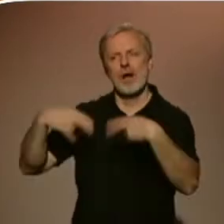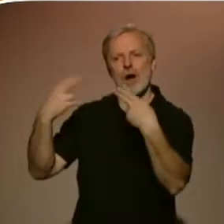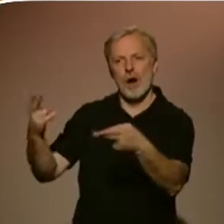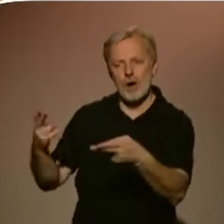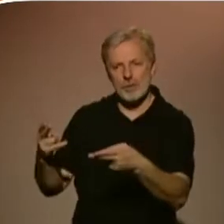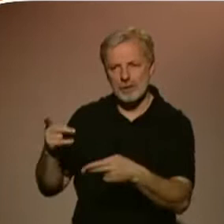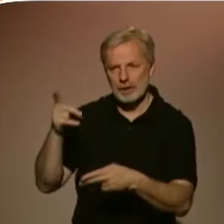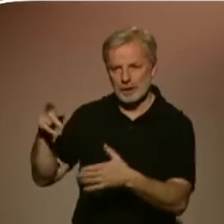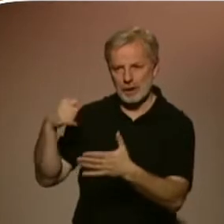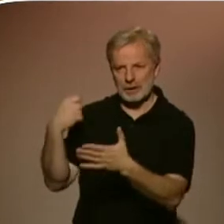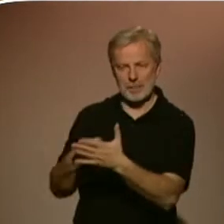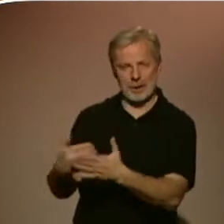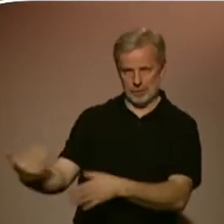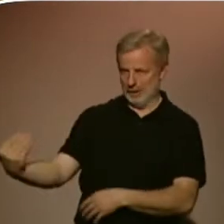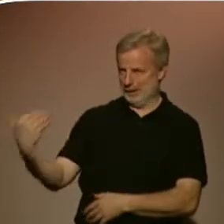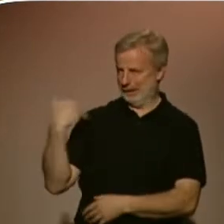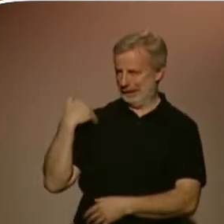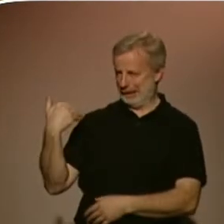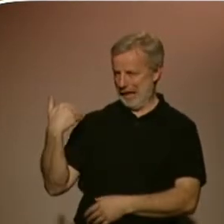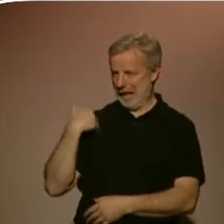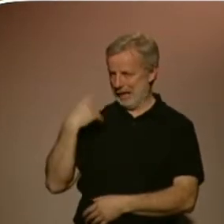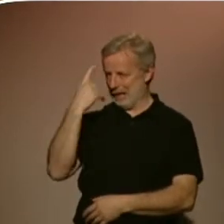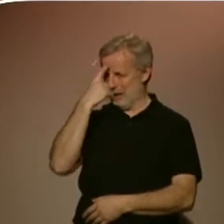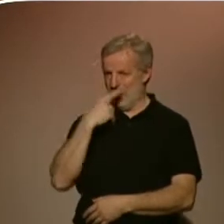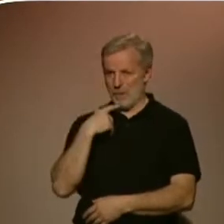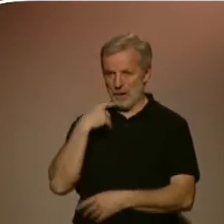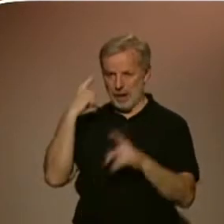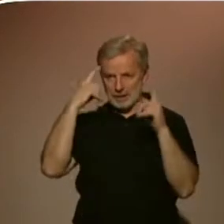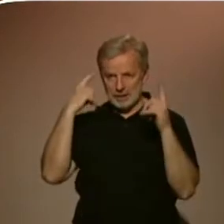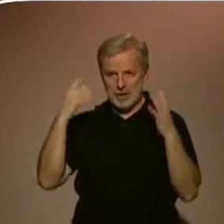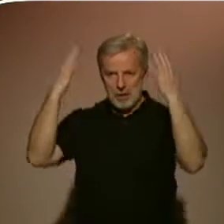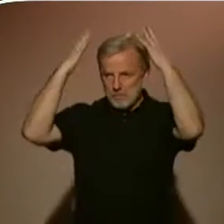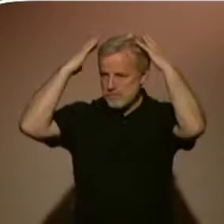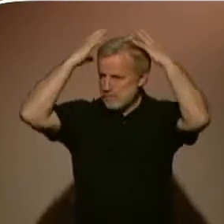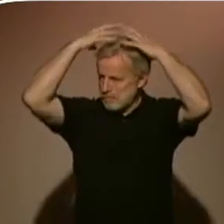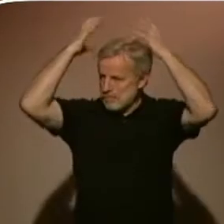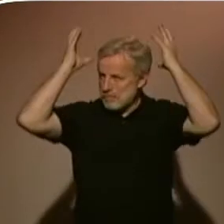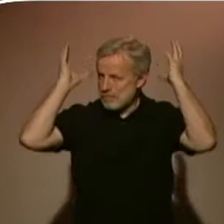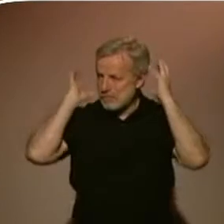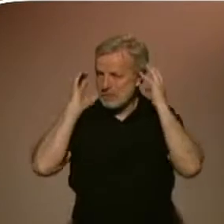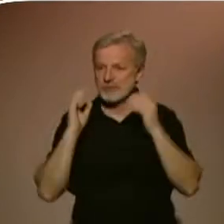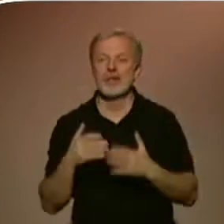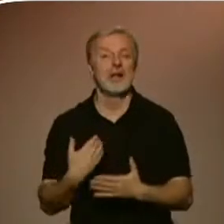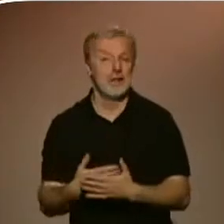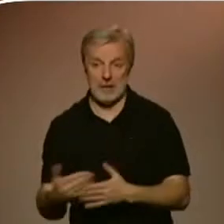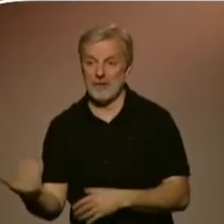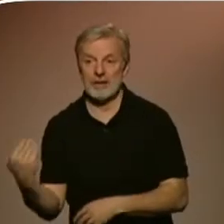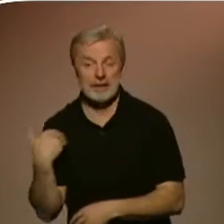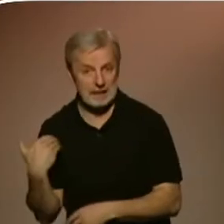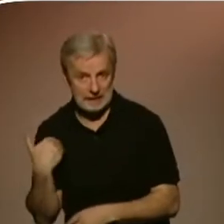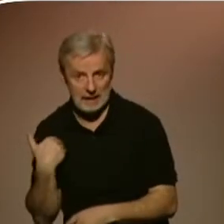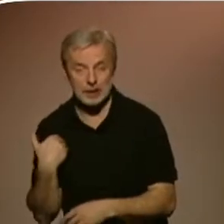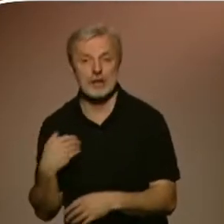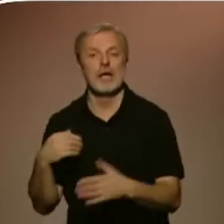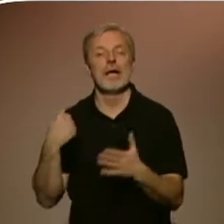od starých mistrů. je jakou technikou? A tam jste tedy ještě vlasatý. Hodně vlasatý. To přinesl asi svůj nejstarší autoportrét olejem, inspirovaný Albrechtem Dürerem.